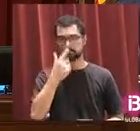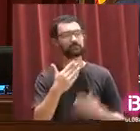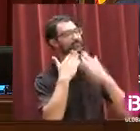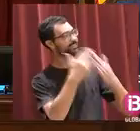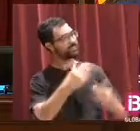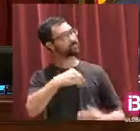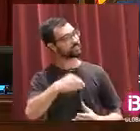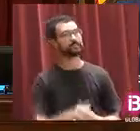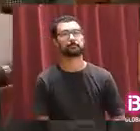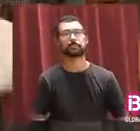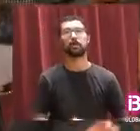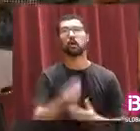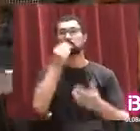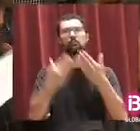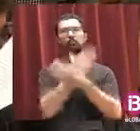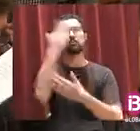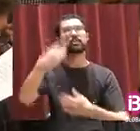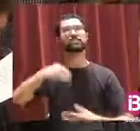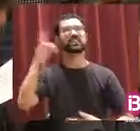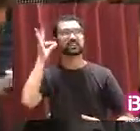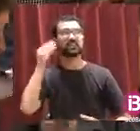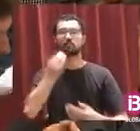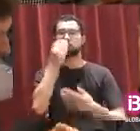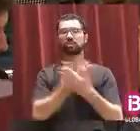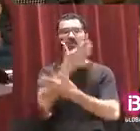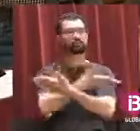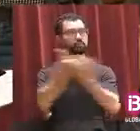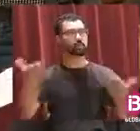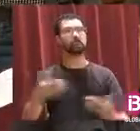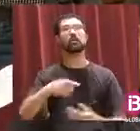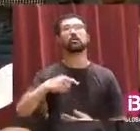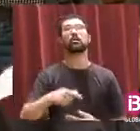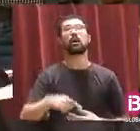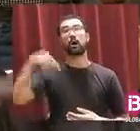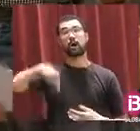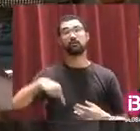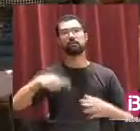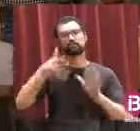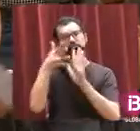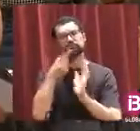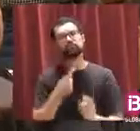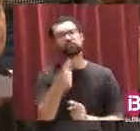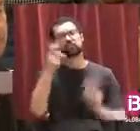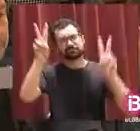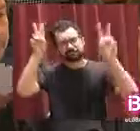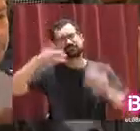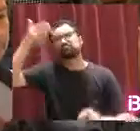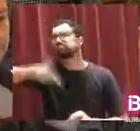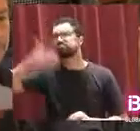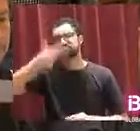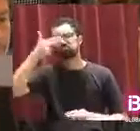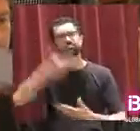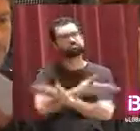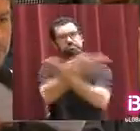Gràcies, president. Bon dia, presidenta, bon dia a tothom. Li demano avui per una qüestió absolutament fonamental d'interès general